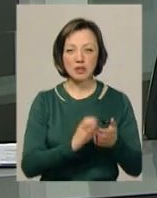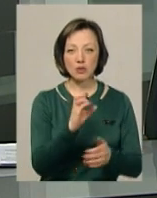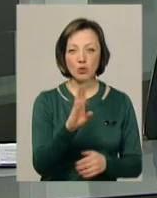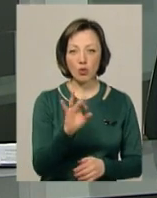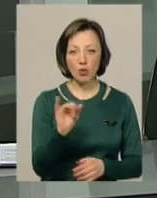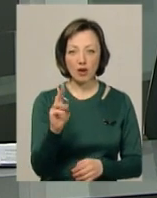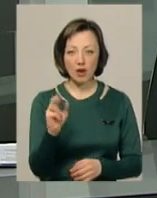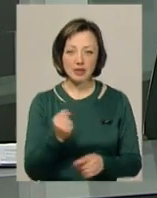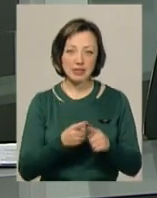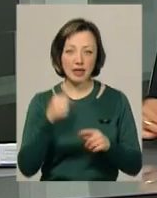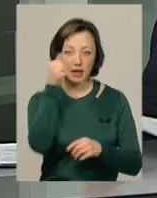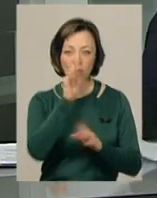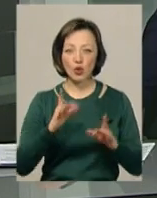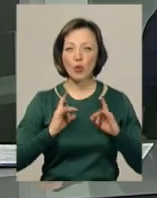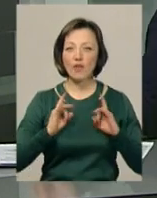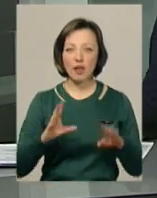якого цей рік буде ювілейним.